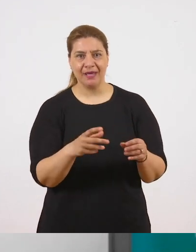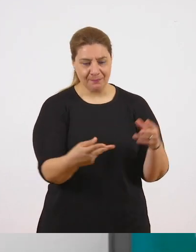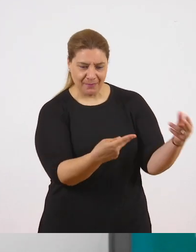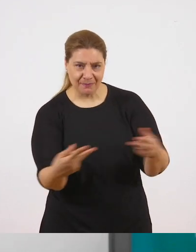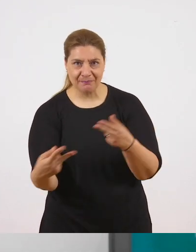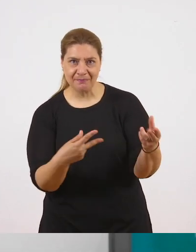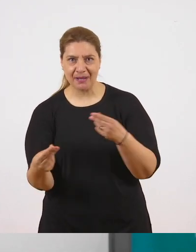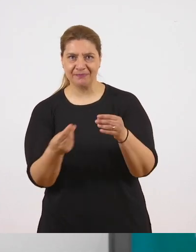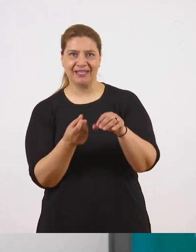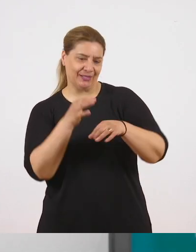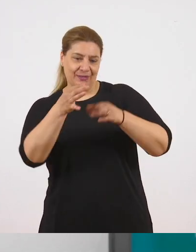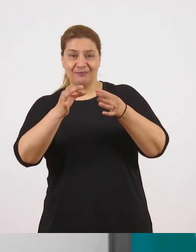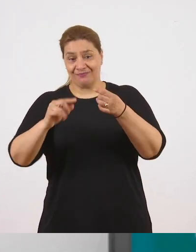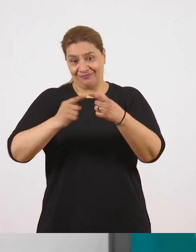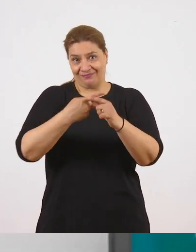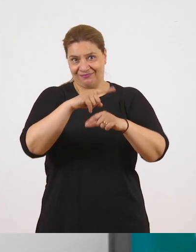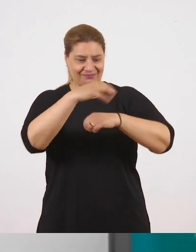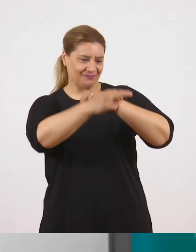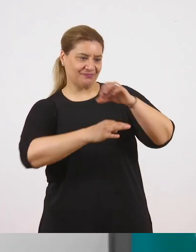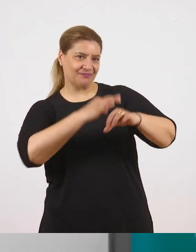περνούσε σε κλωστή και έφτιαχνε βραχιόλια.